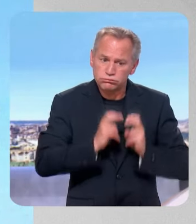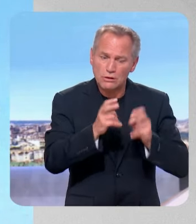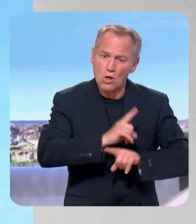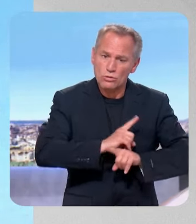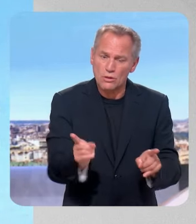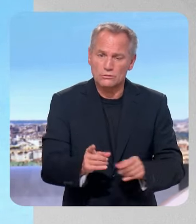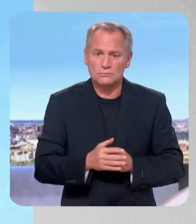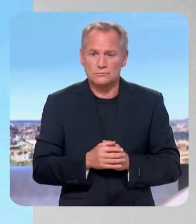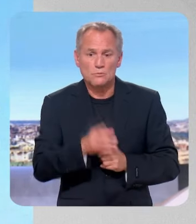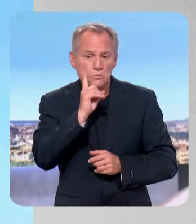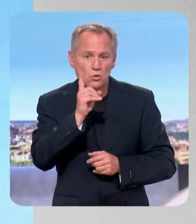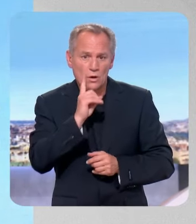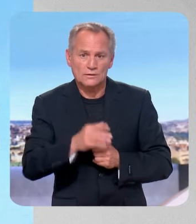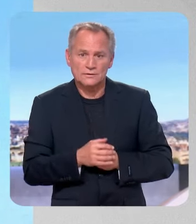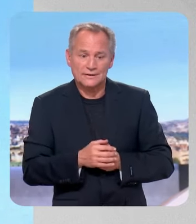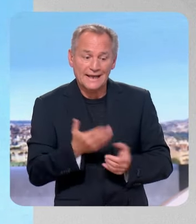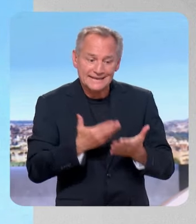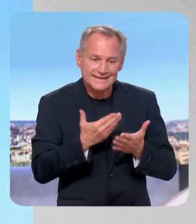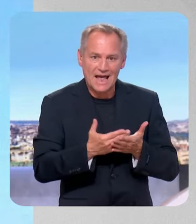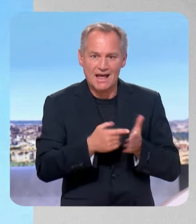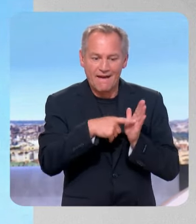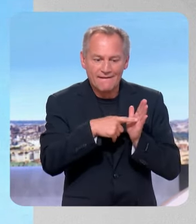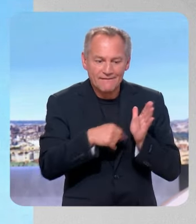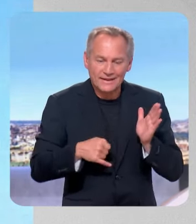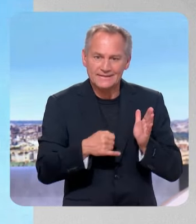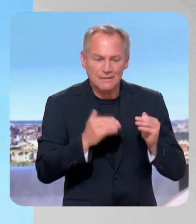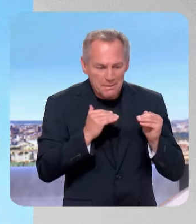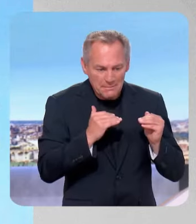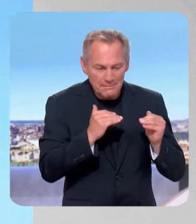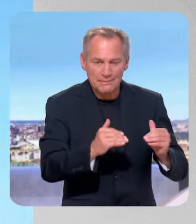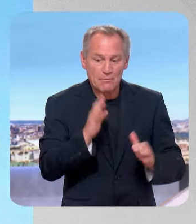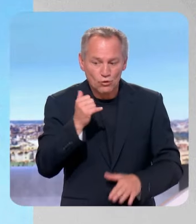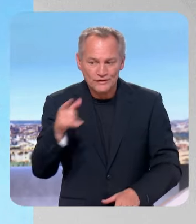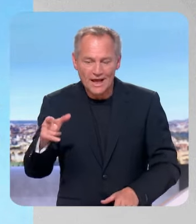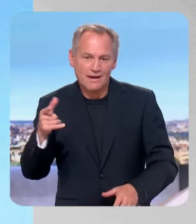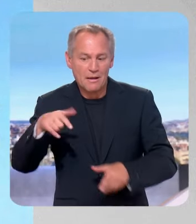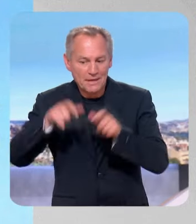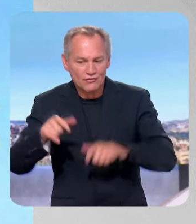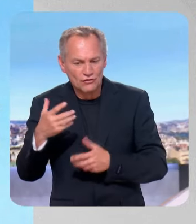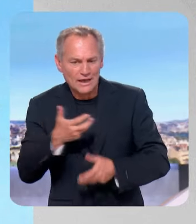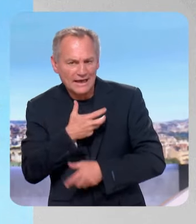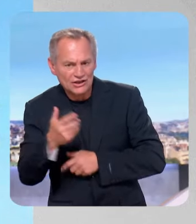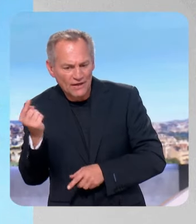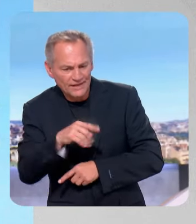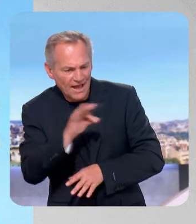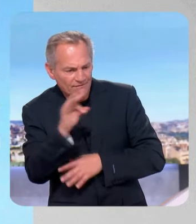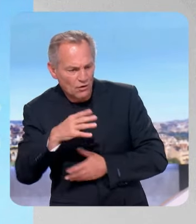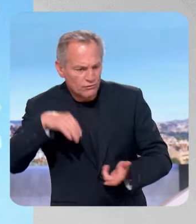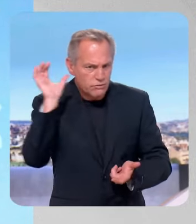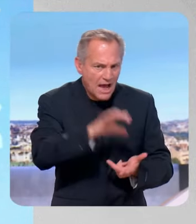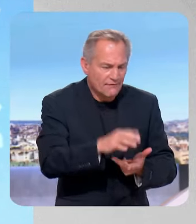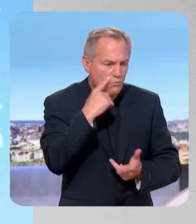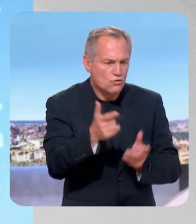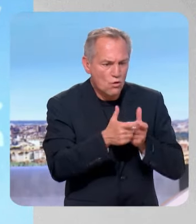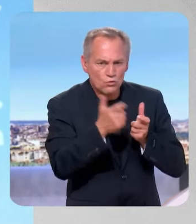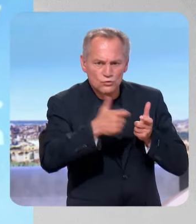? Parce que c'est cette stabilité fiscale qui fait que les investisseurs viennent en France, qu'ils viennent ouvrir des usines, qu'ils viennent créer